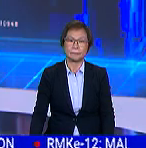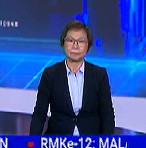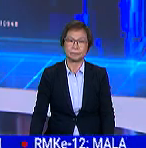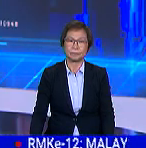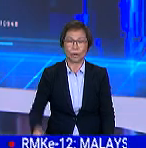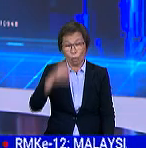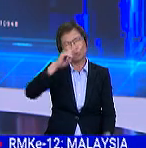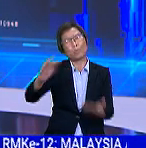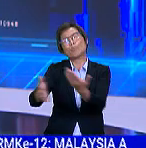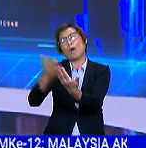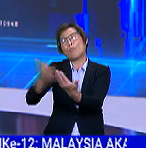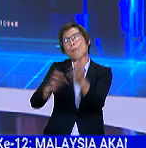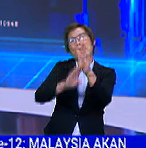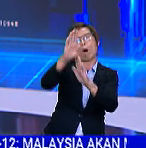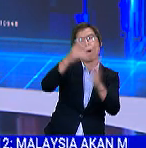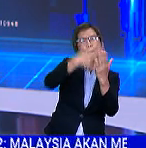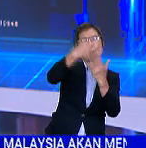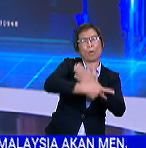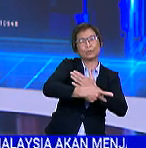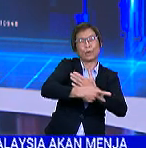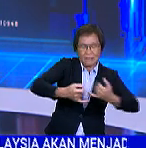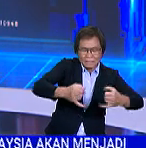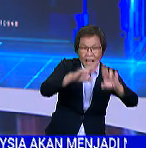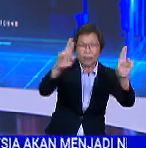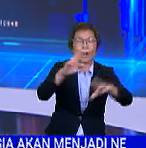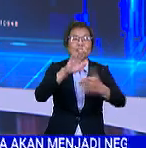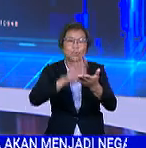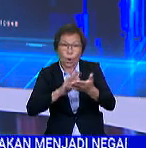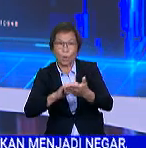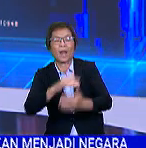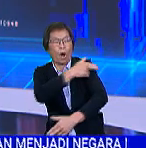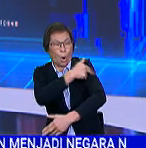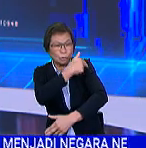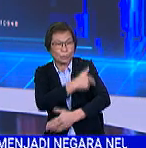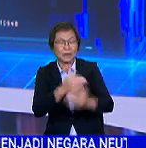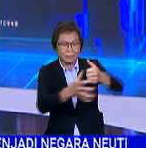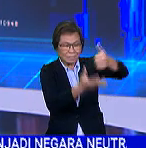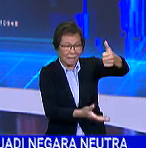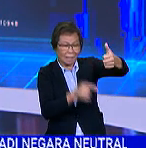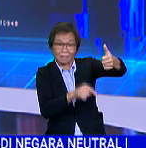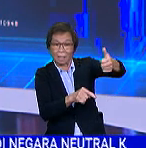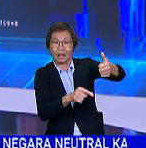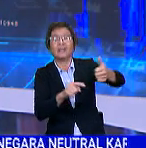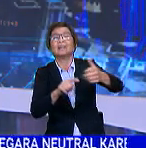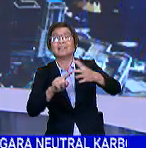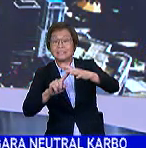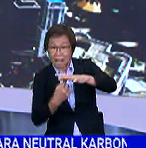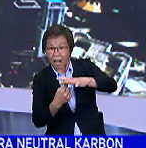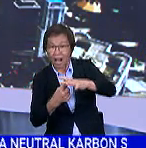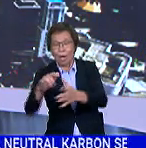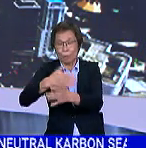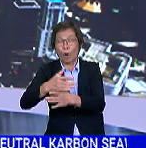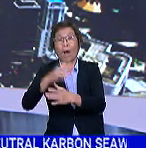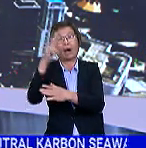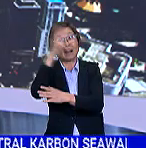Bagi memudahkan pembangunan projek infrastruktur itu, dana mudah cara akan diwujudkan di bawah model perkongsian awam